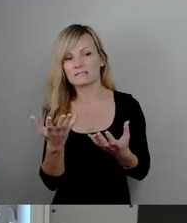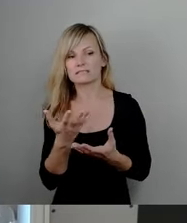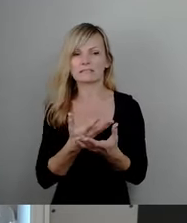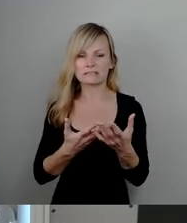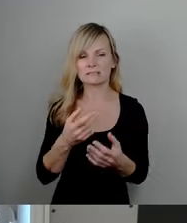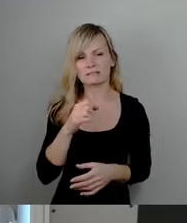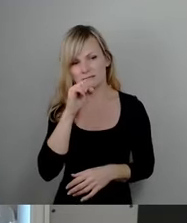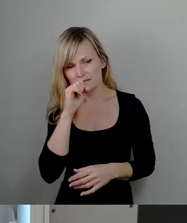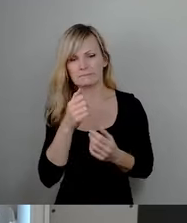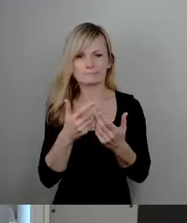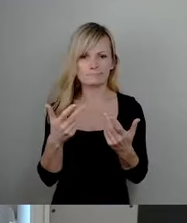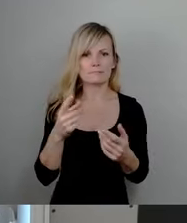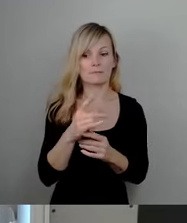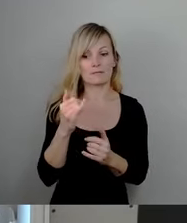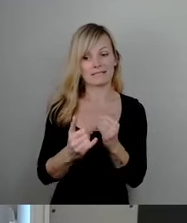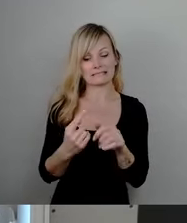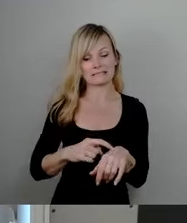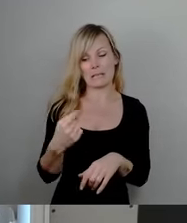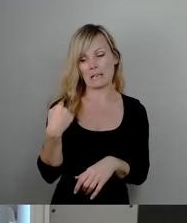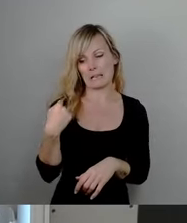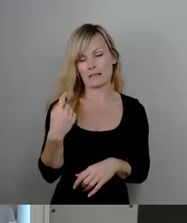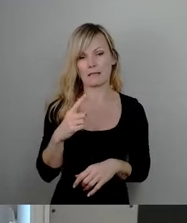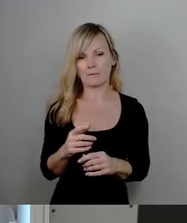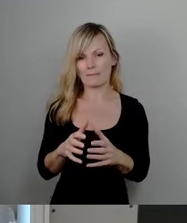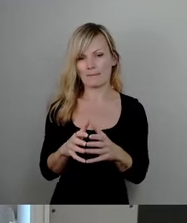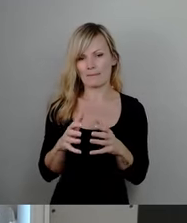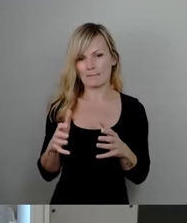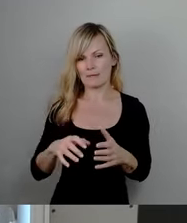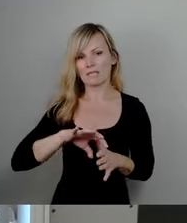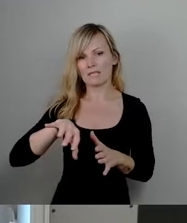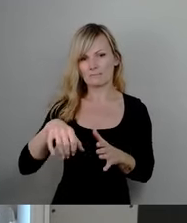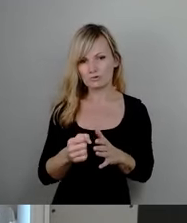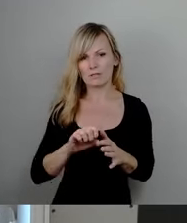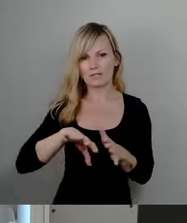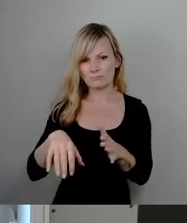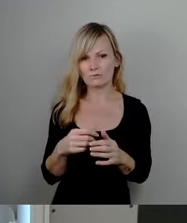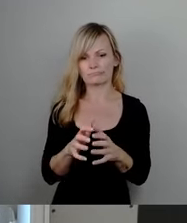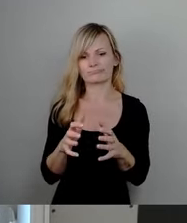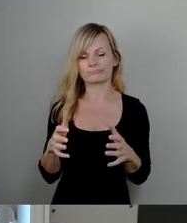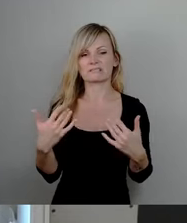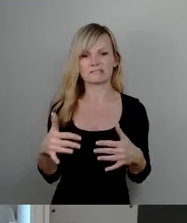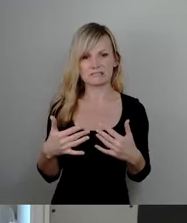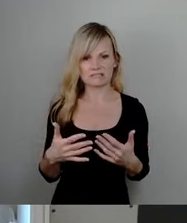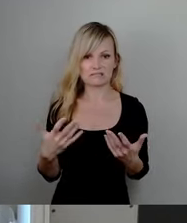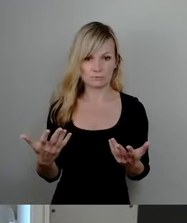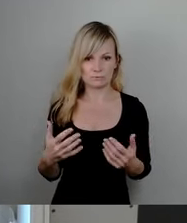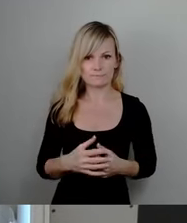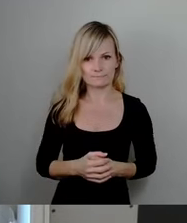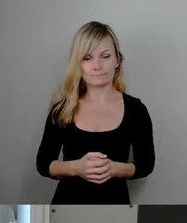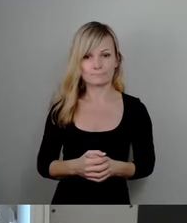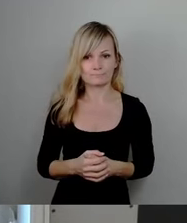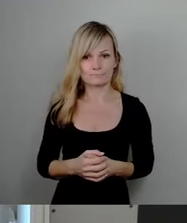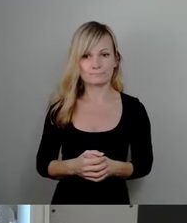in letzter Zeit jedenfalls von Diebstahlsdelikten heimgesucht worden ist. So will ich es einmal